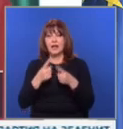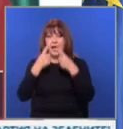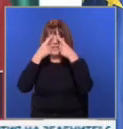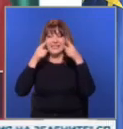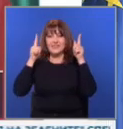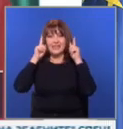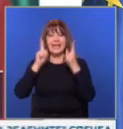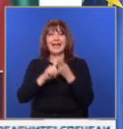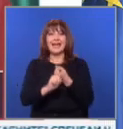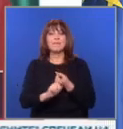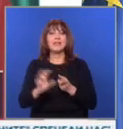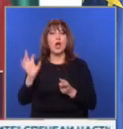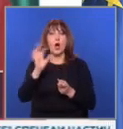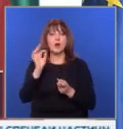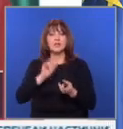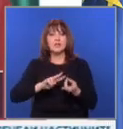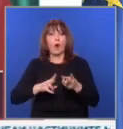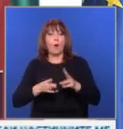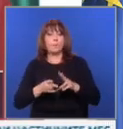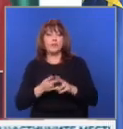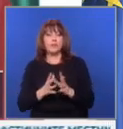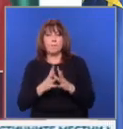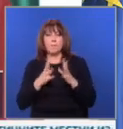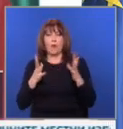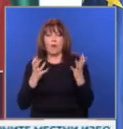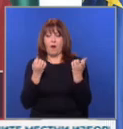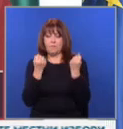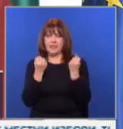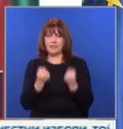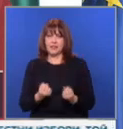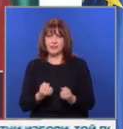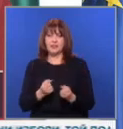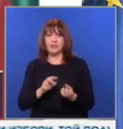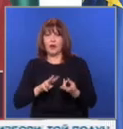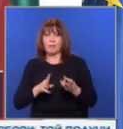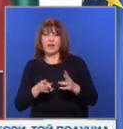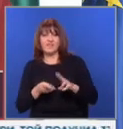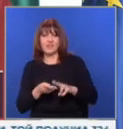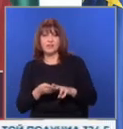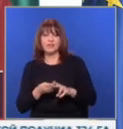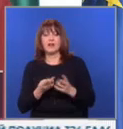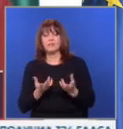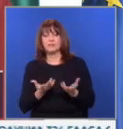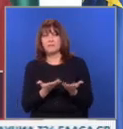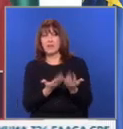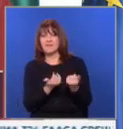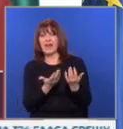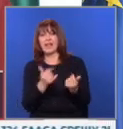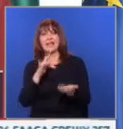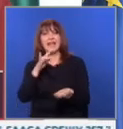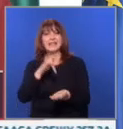се превръща със все по-голяма тежест и се превръща в един истински привлекателен център